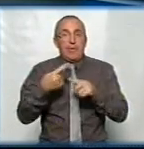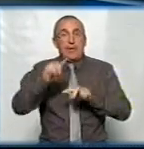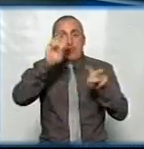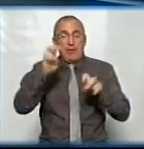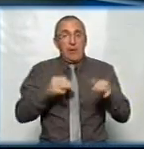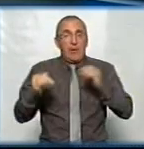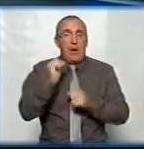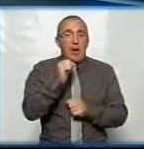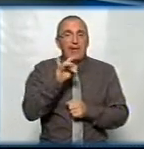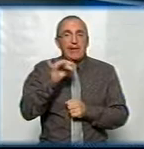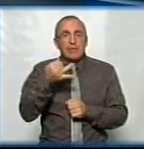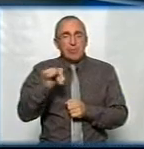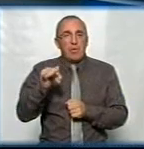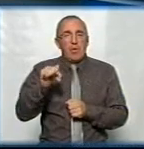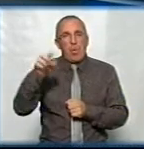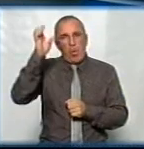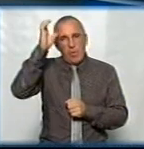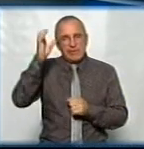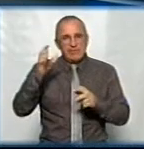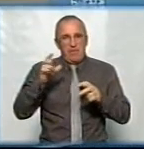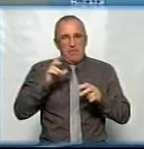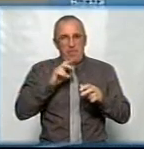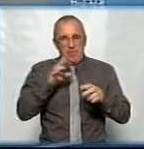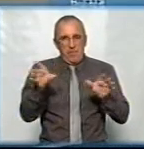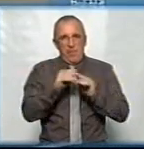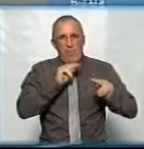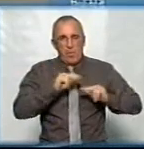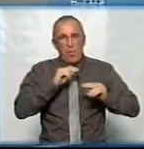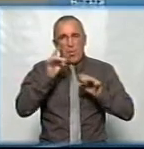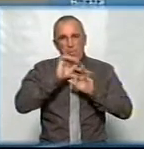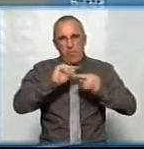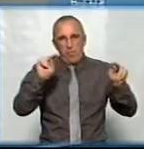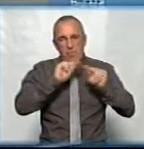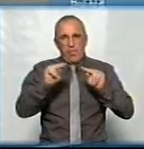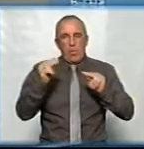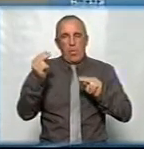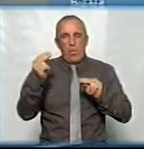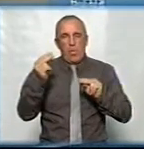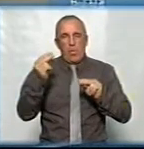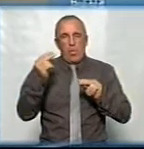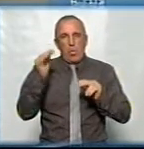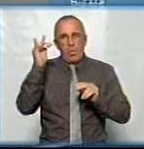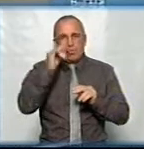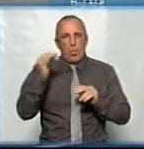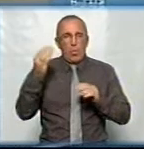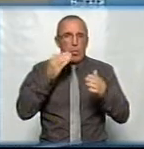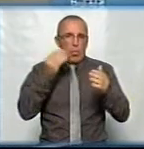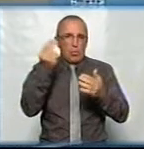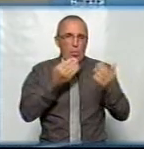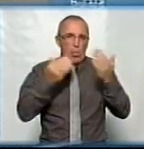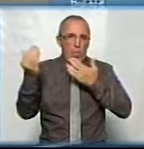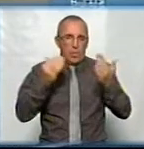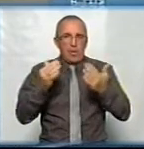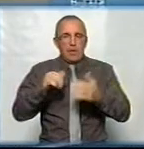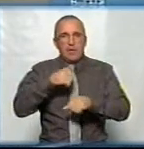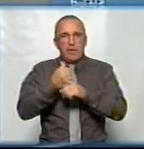ми говоримо з Анною Недлінською, науковим співробітником відділу науково-просвітницької роботи обласного художнього музею. Добрий вечір. Добрий вечір. І Людмилою Харламову,